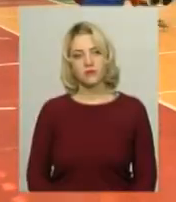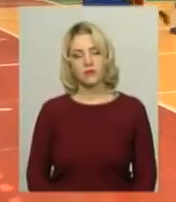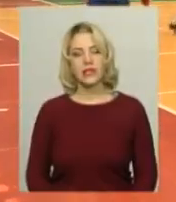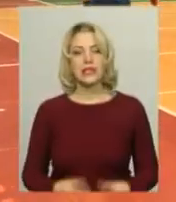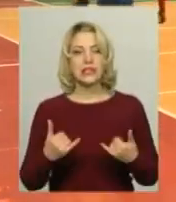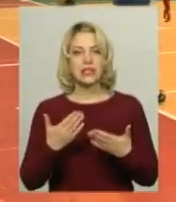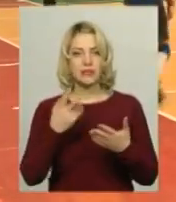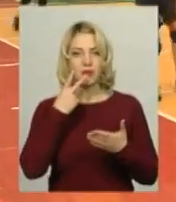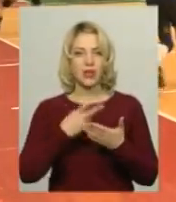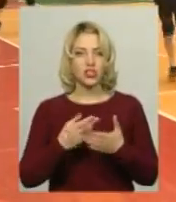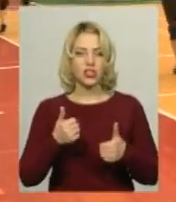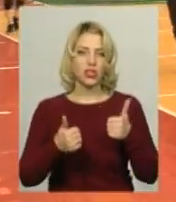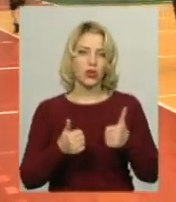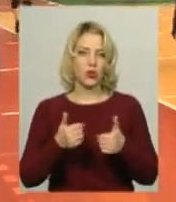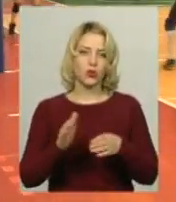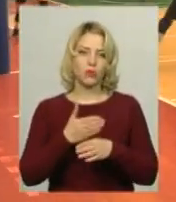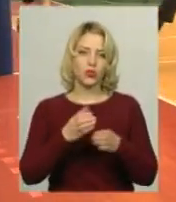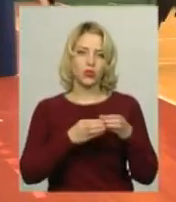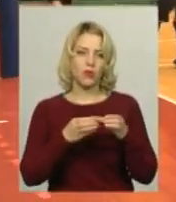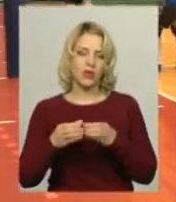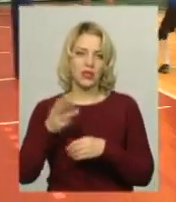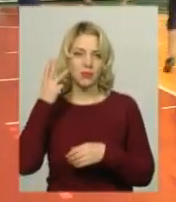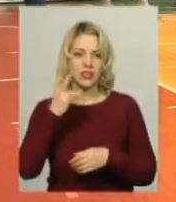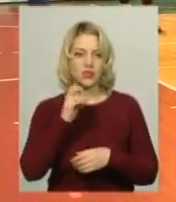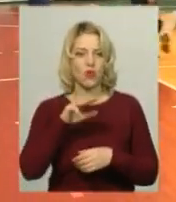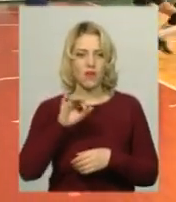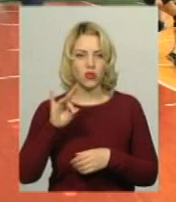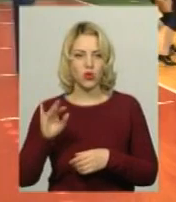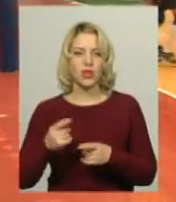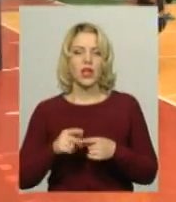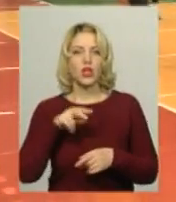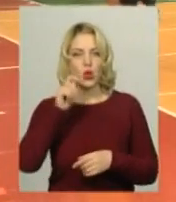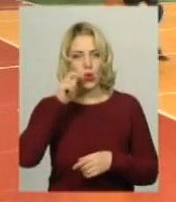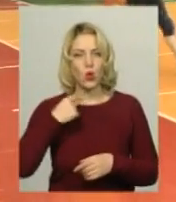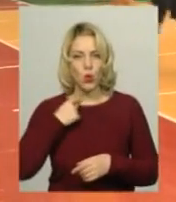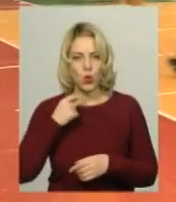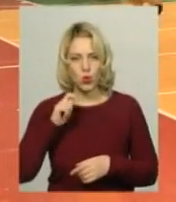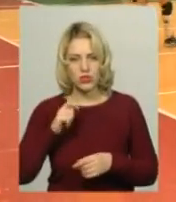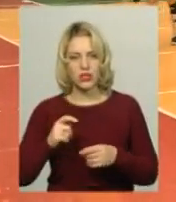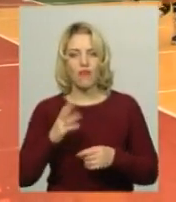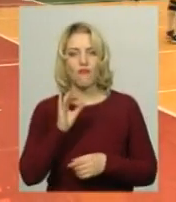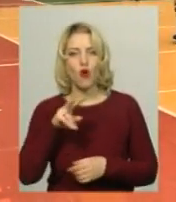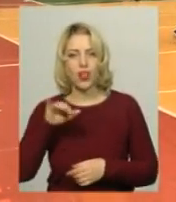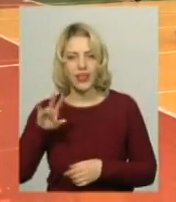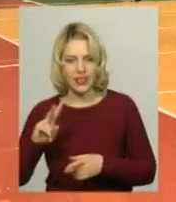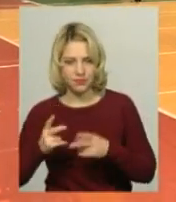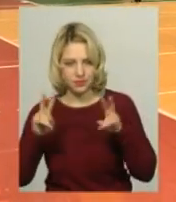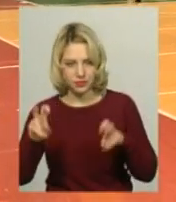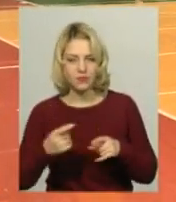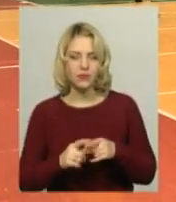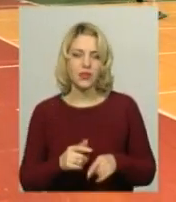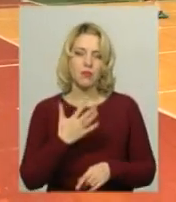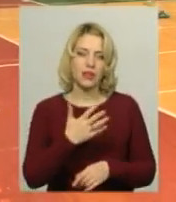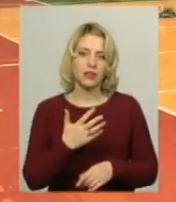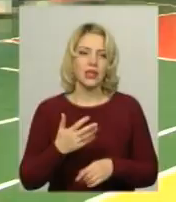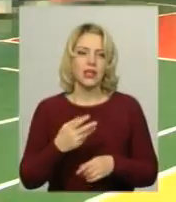Зараз ви бачите групу між командами Хмельницького «Новатор» та Луцька «Волинь-Університет». У п'ятій партії з результатами 3-2 команда